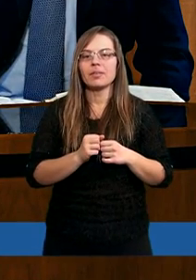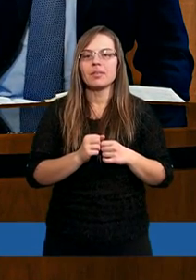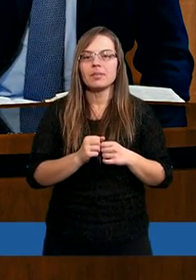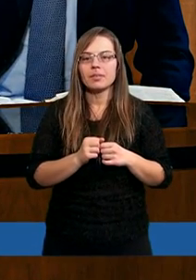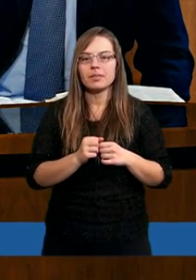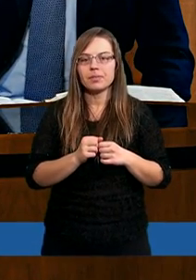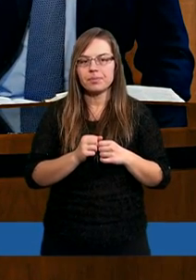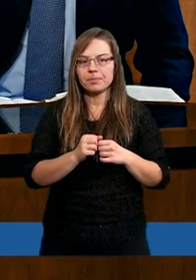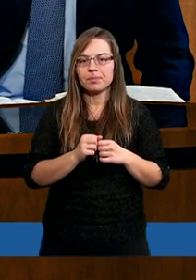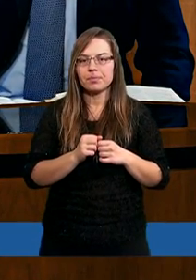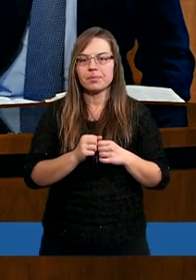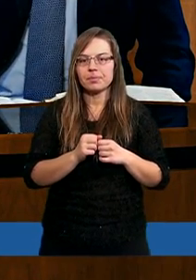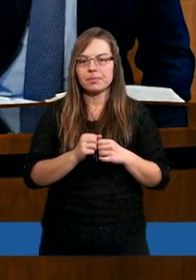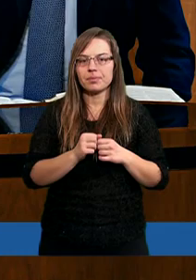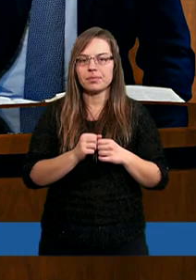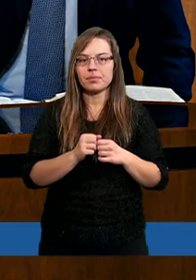poprzez grzech.